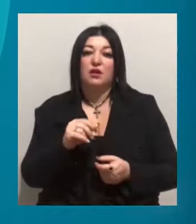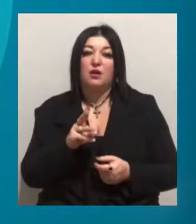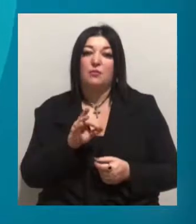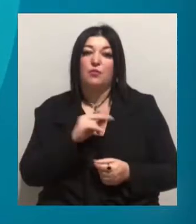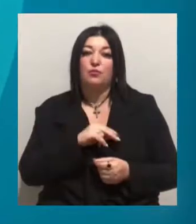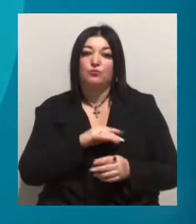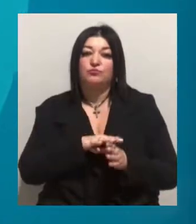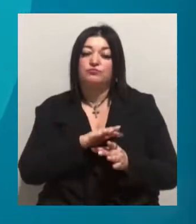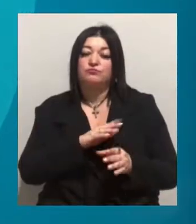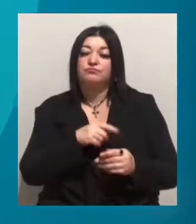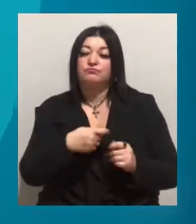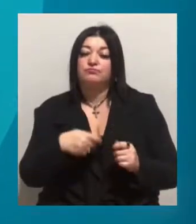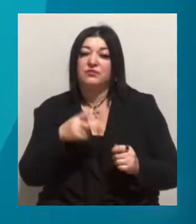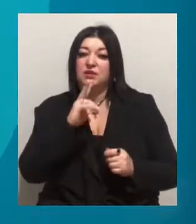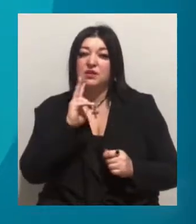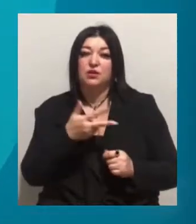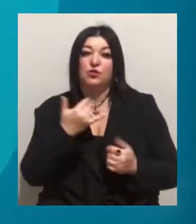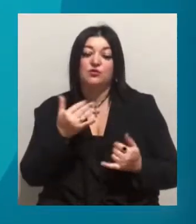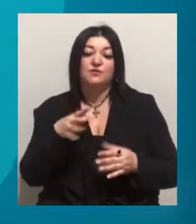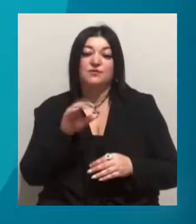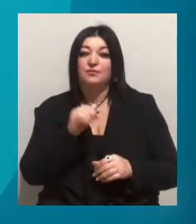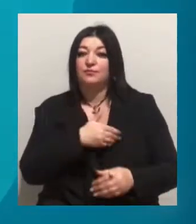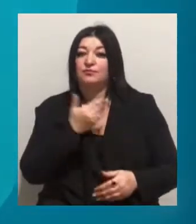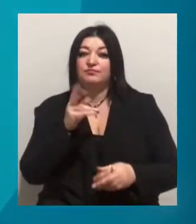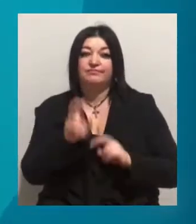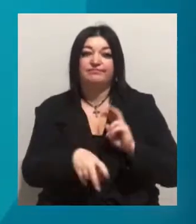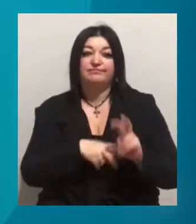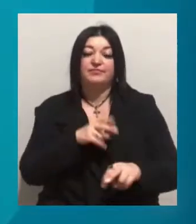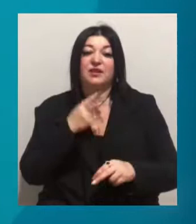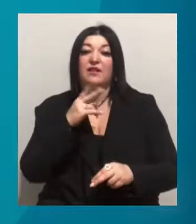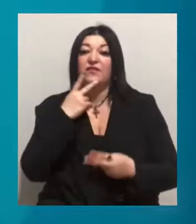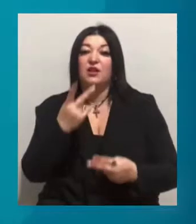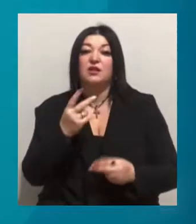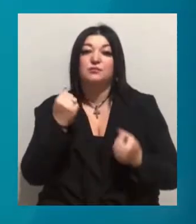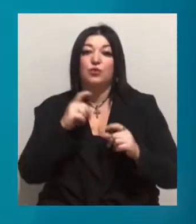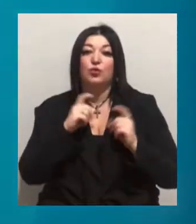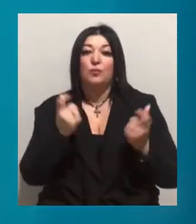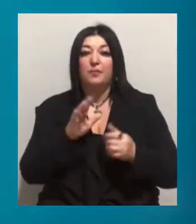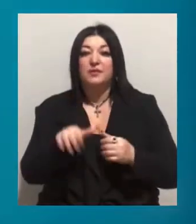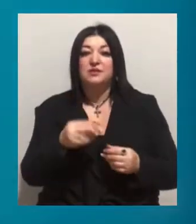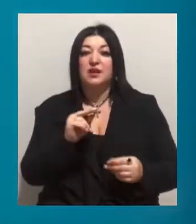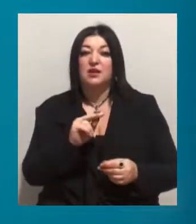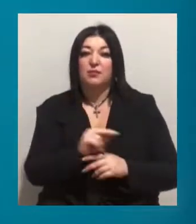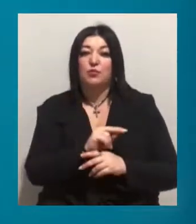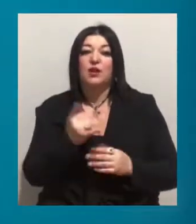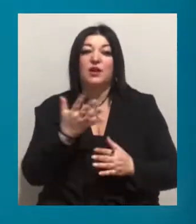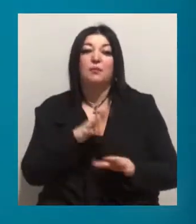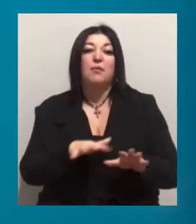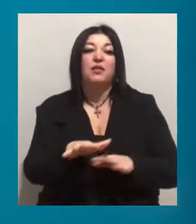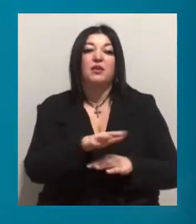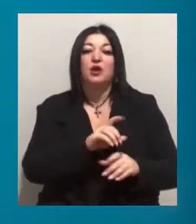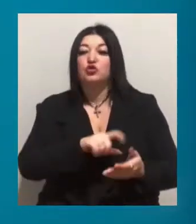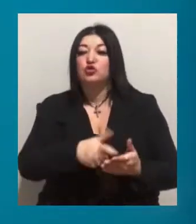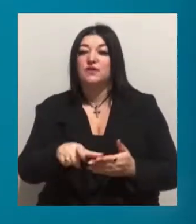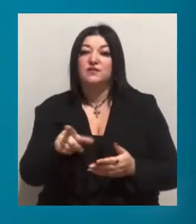роки. Тепер тут можуть займатися всі охочі. Як виглядає спорткомплекс після ремонту та з яких майданчиків він складається, розкаже